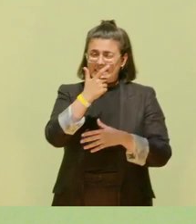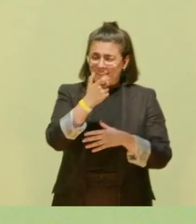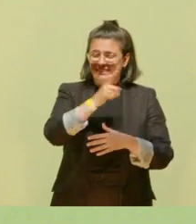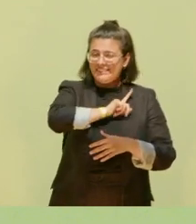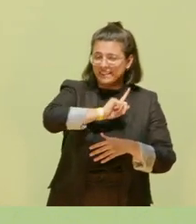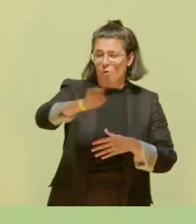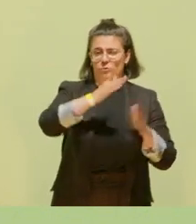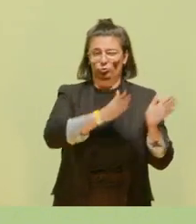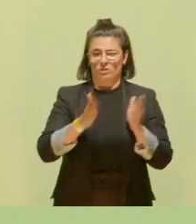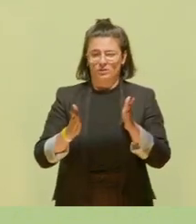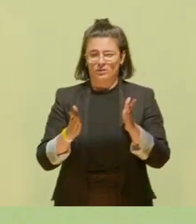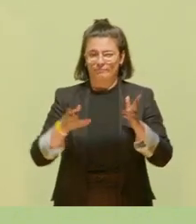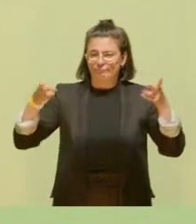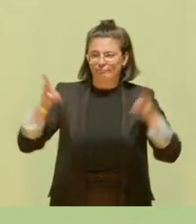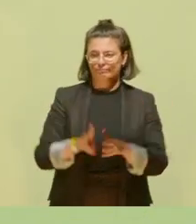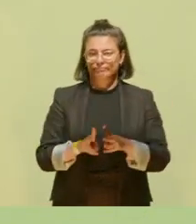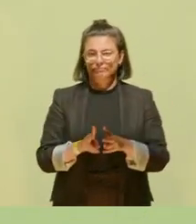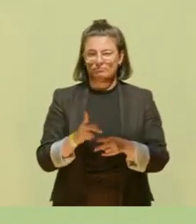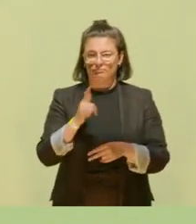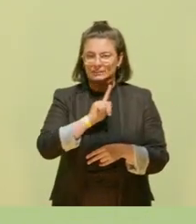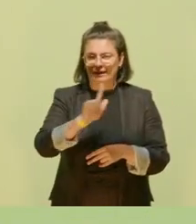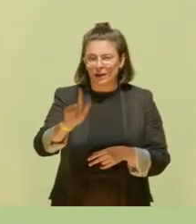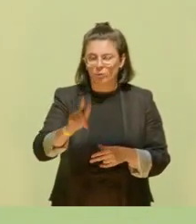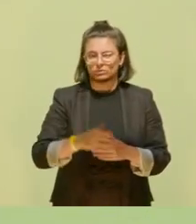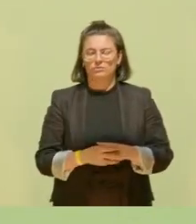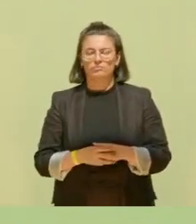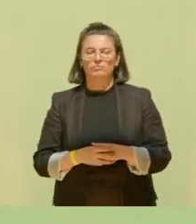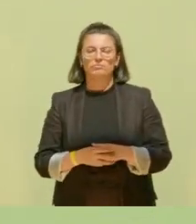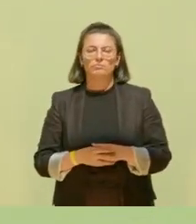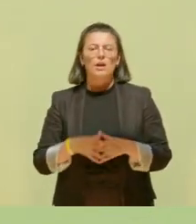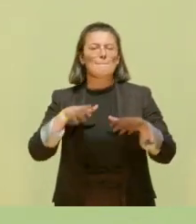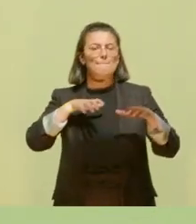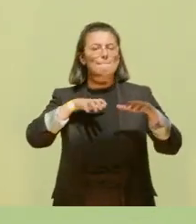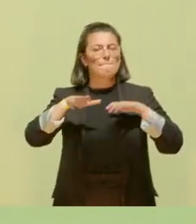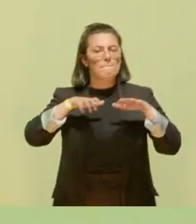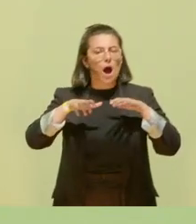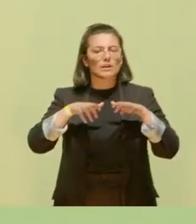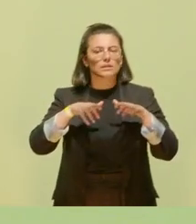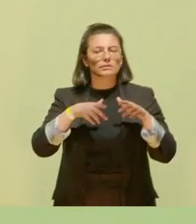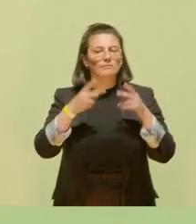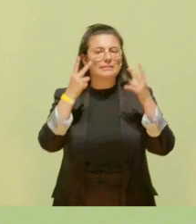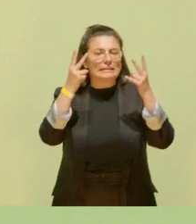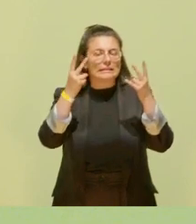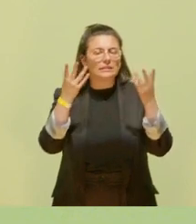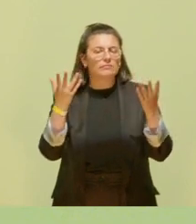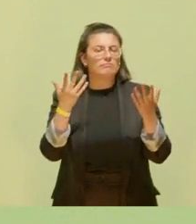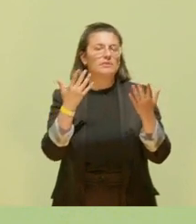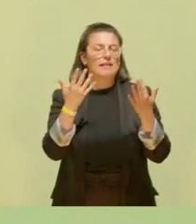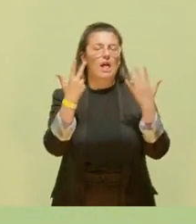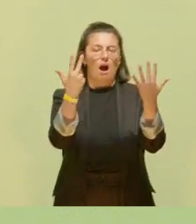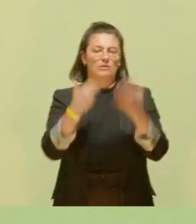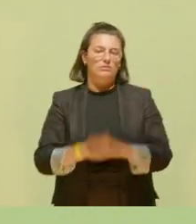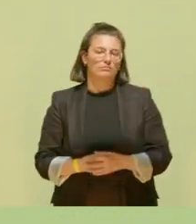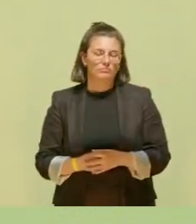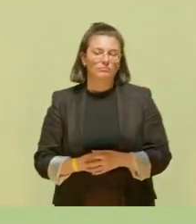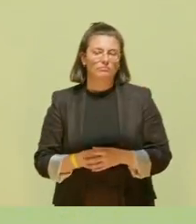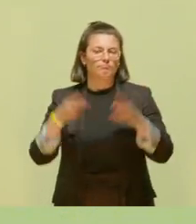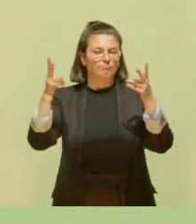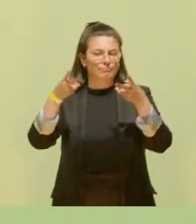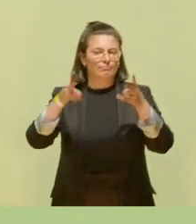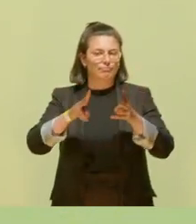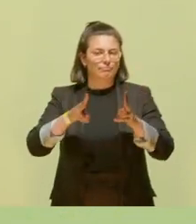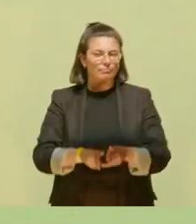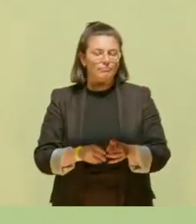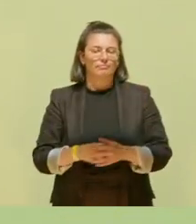Sorten, heute sind es 2.000, marktrelevant 8. Und weiten wir einmal den Blick auf die